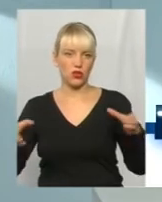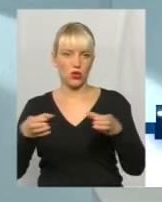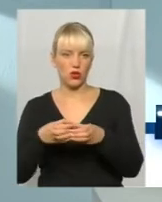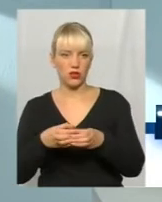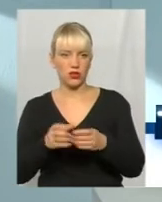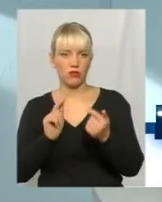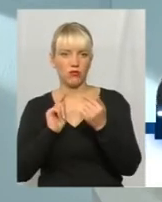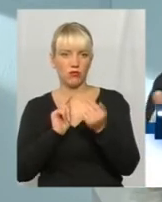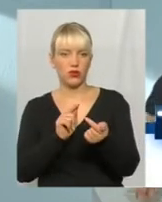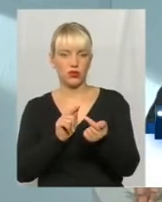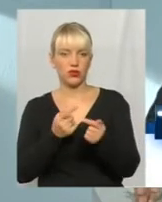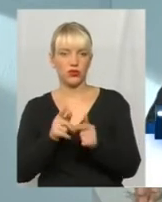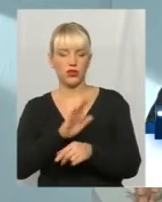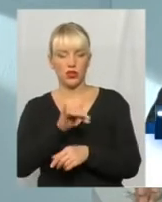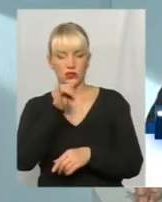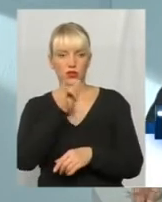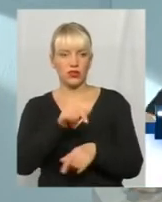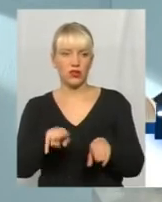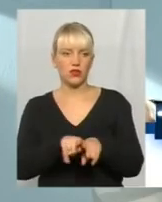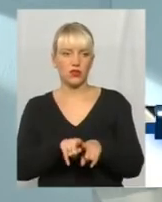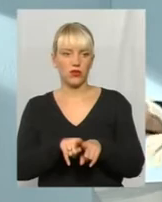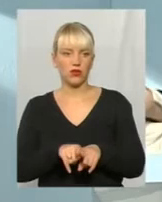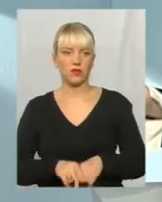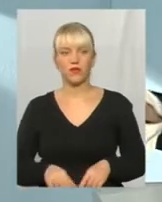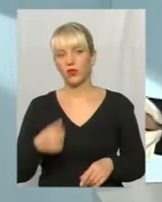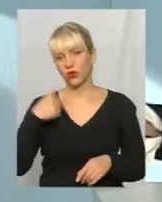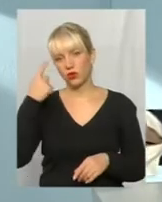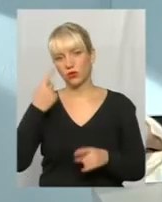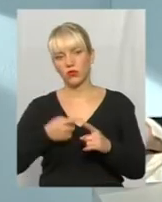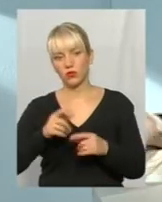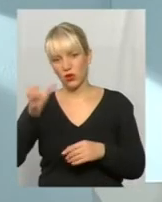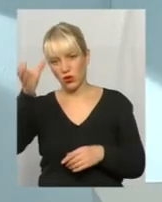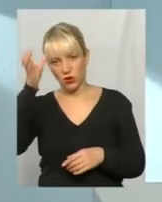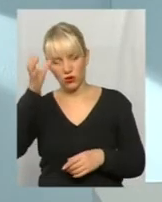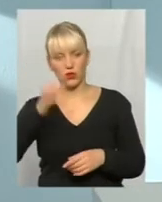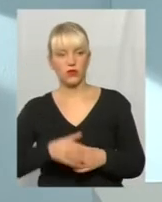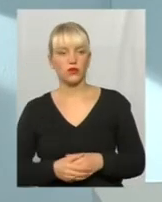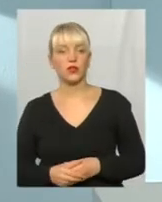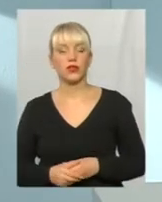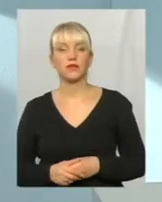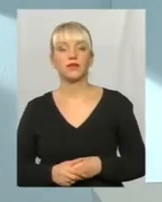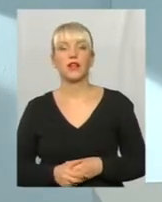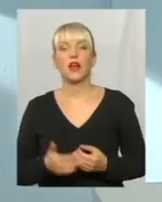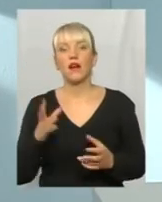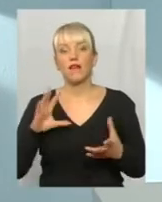протистоїть і не допускає такого тиску. Я думаю, що це розумна річ. Взагалі, Ви вважаєте, профспілки зараз розвиваються,